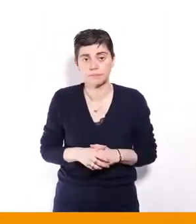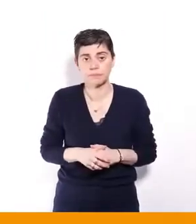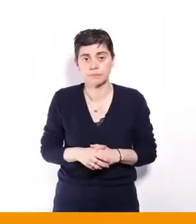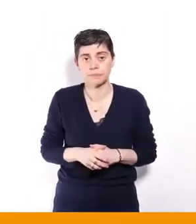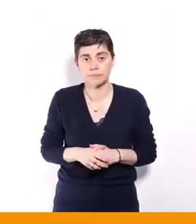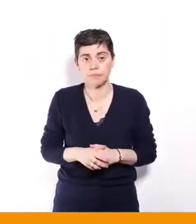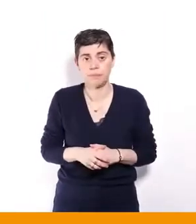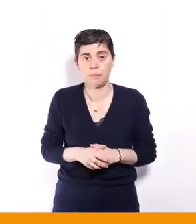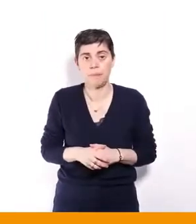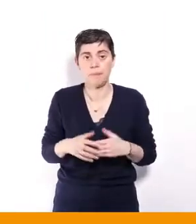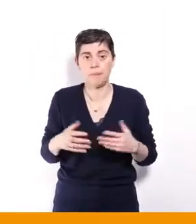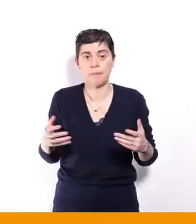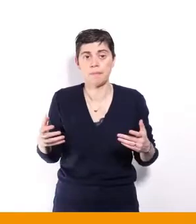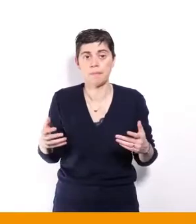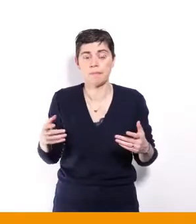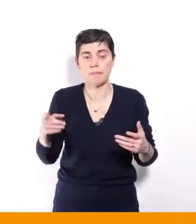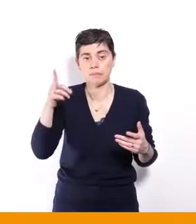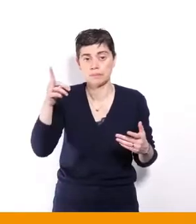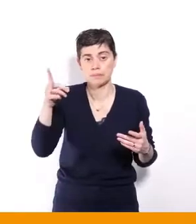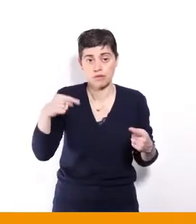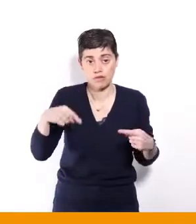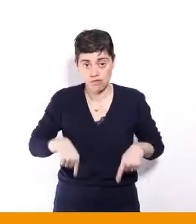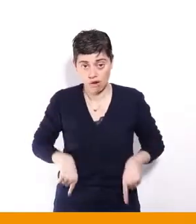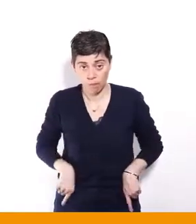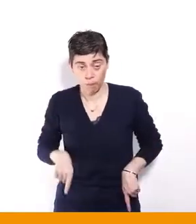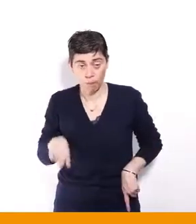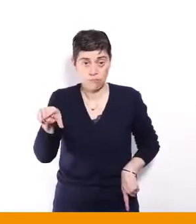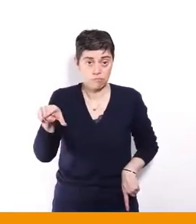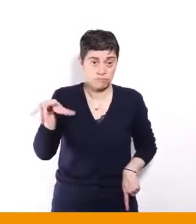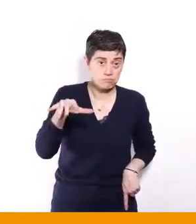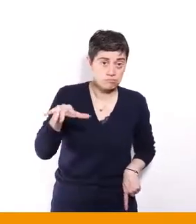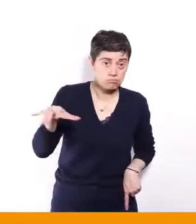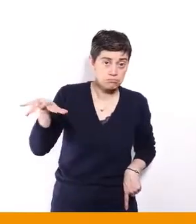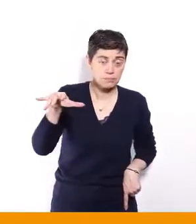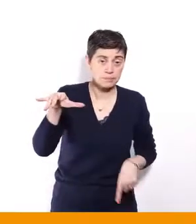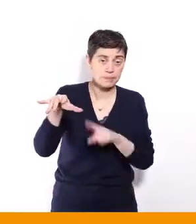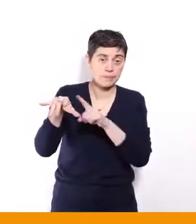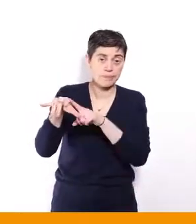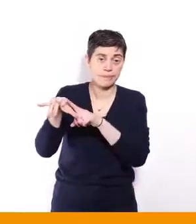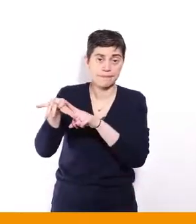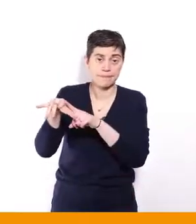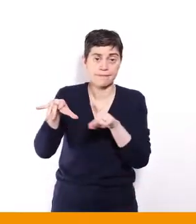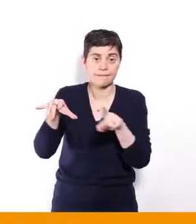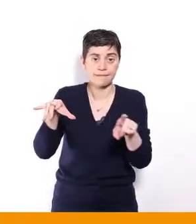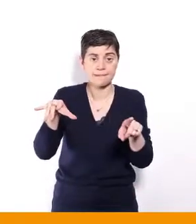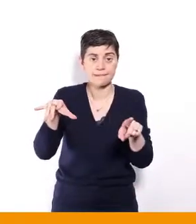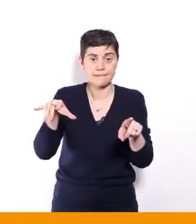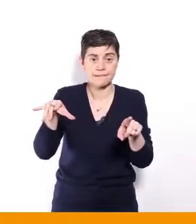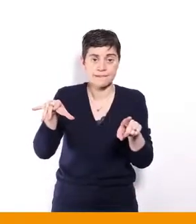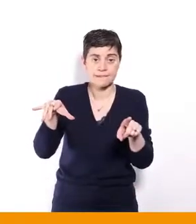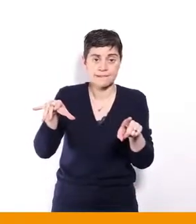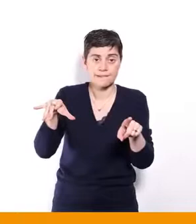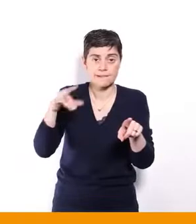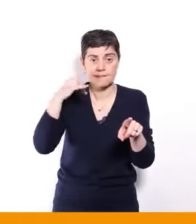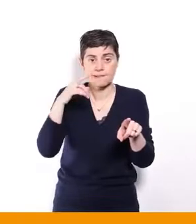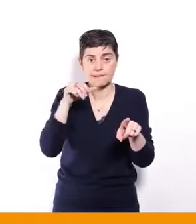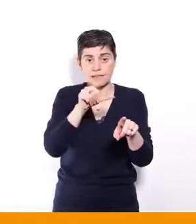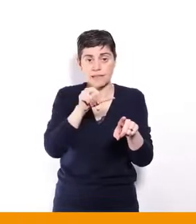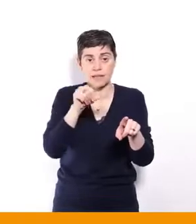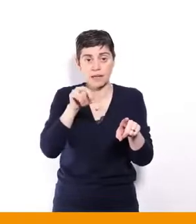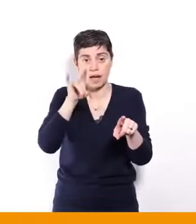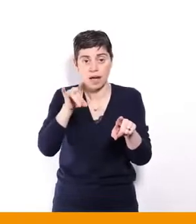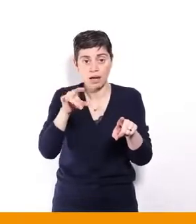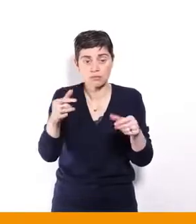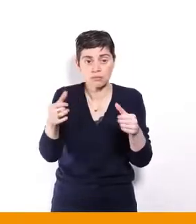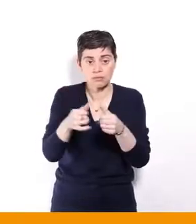du gouvernement à l'idée, donc, de déconjugaliser l'AAH, pour moi,